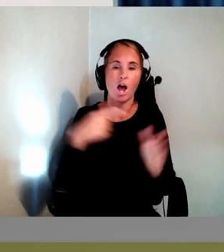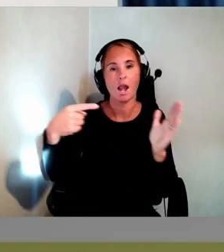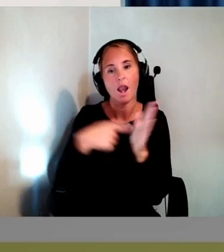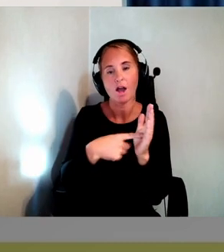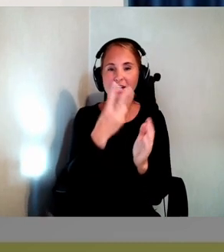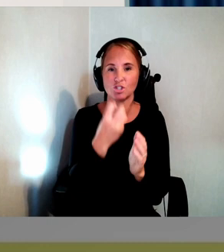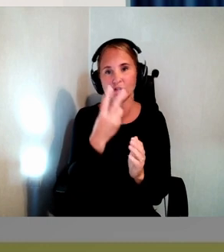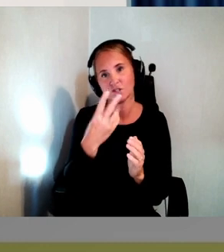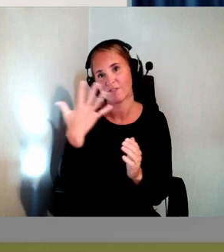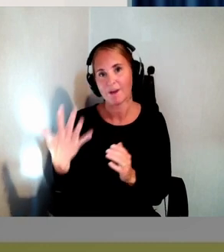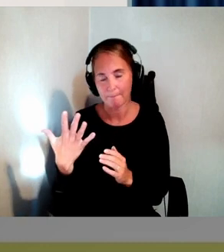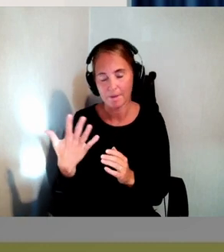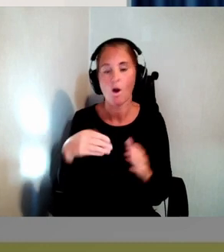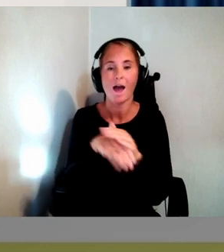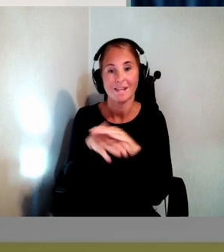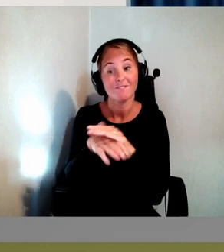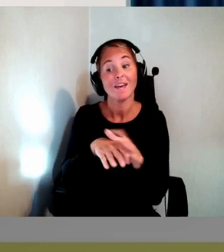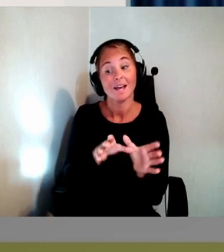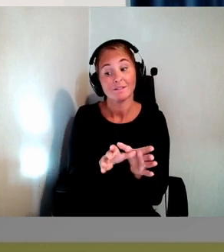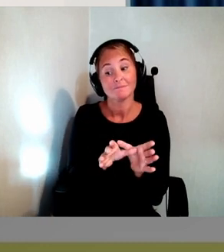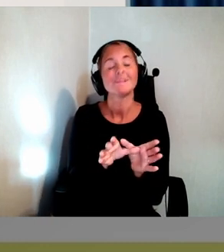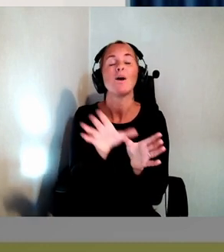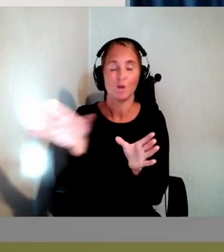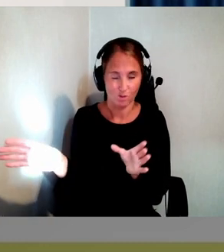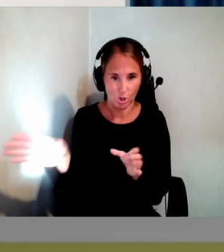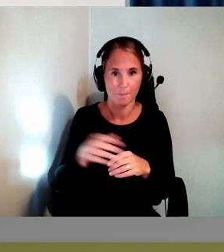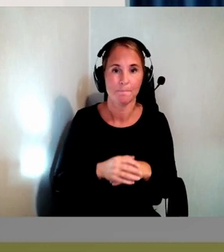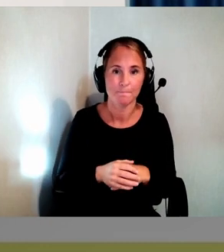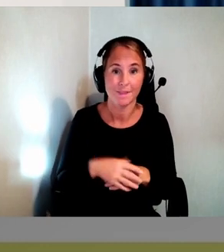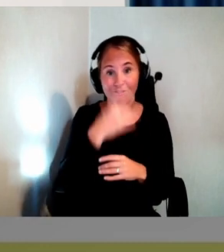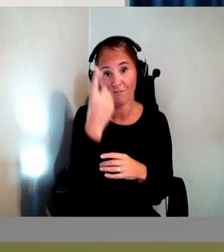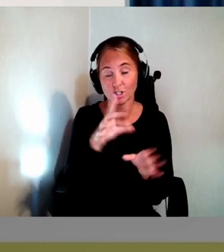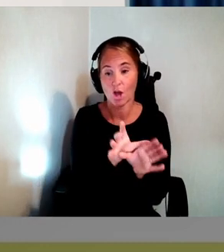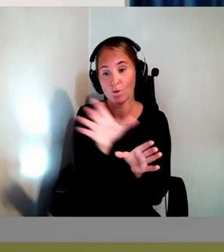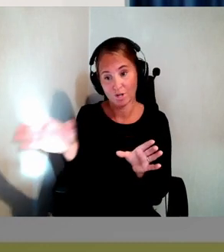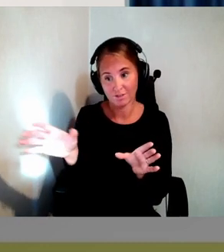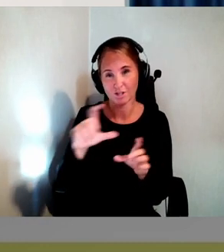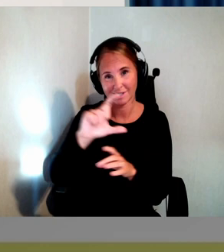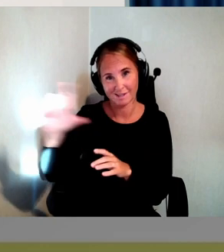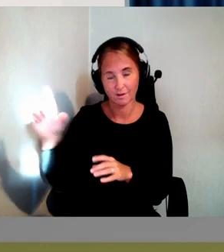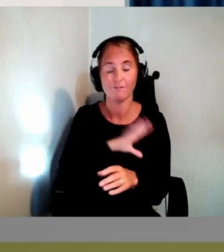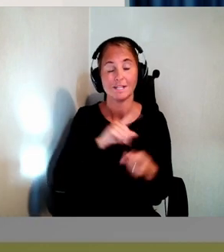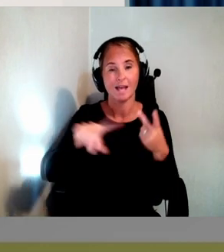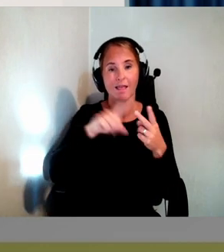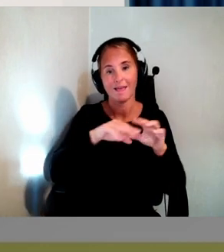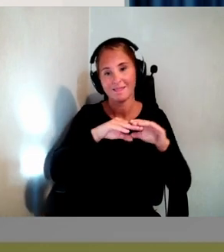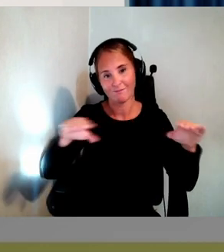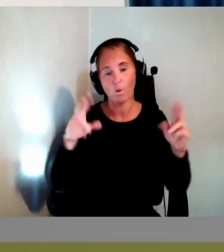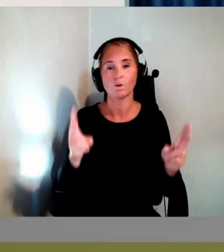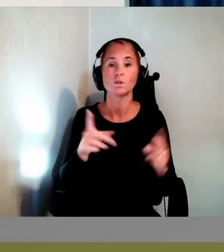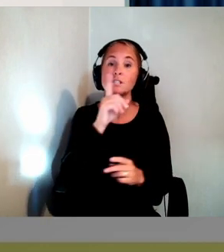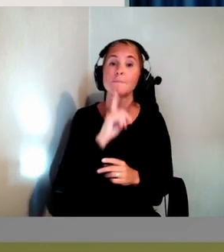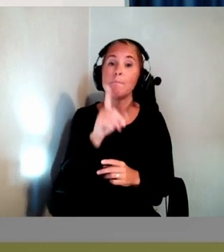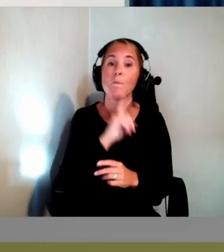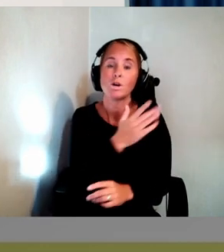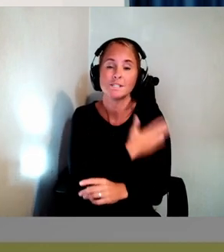arkiverat innehåll är undantaget. Så det är det första undantagskategorin. Sen finns det en annan dimension här. Och det är små tjänstleverantörer.